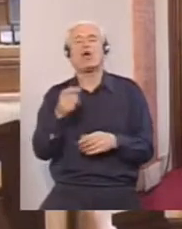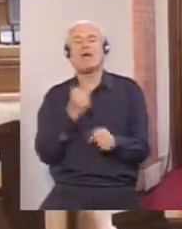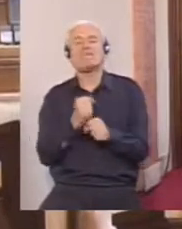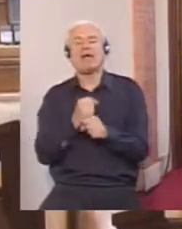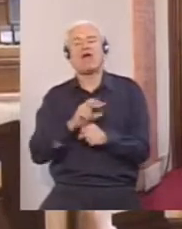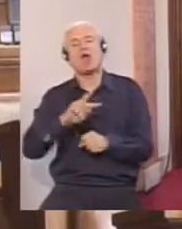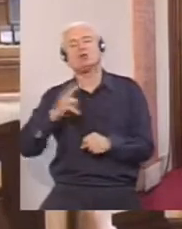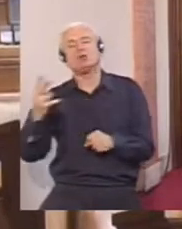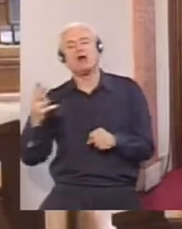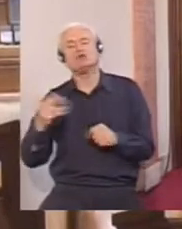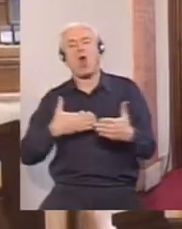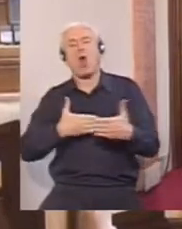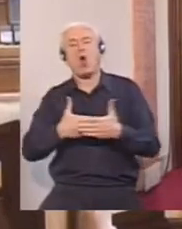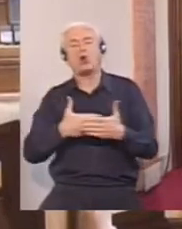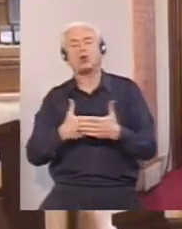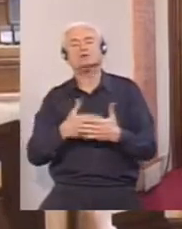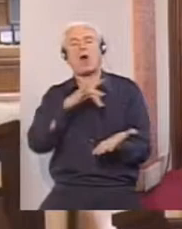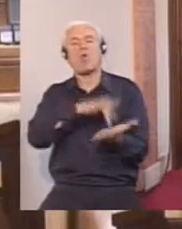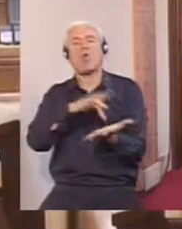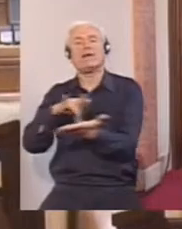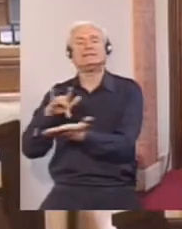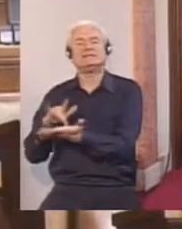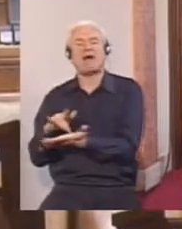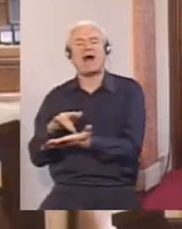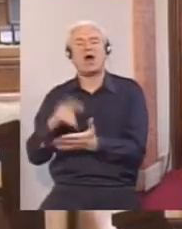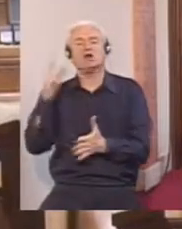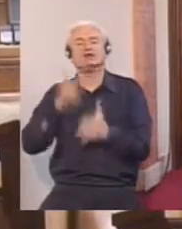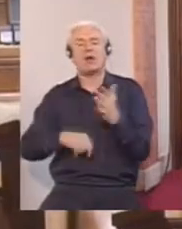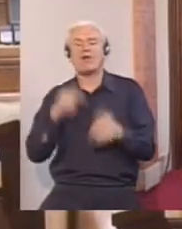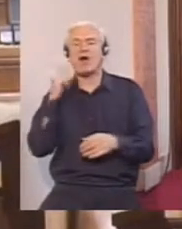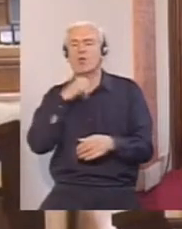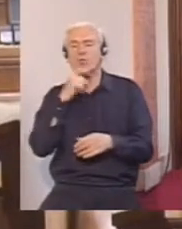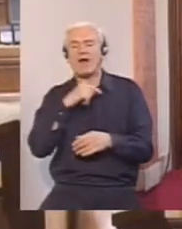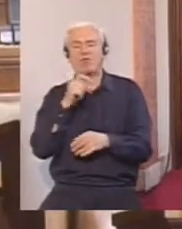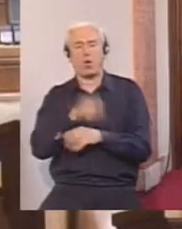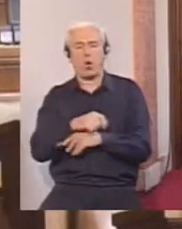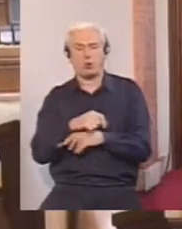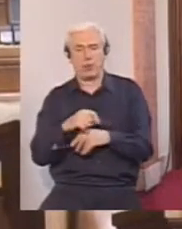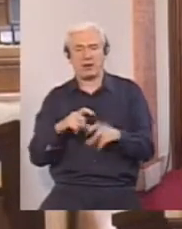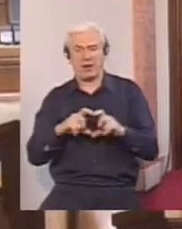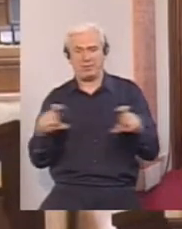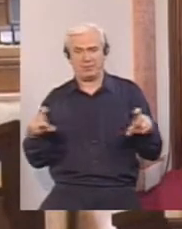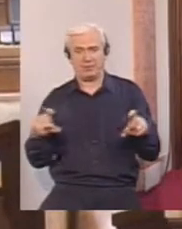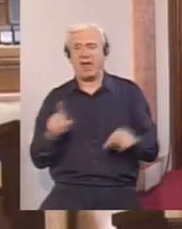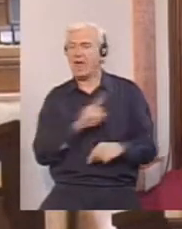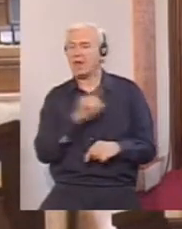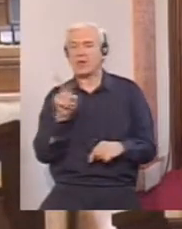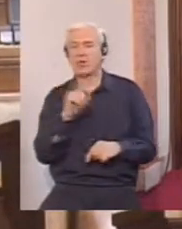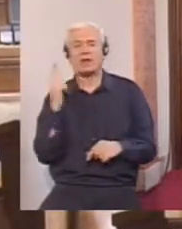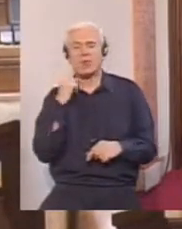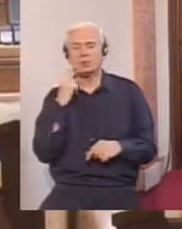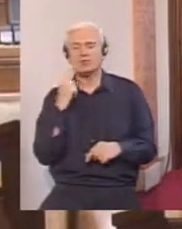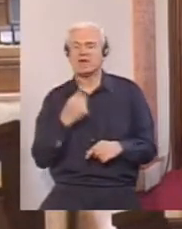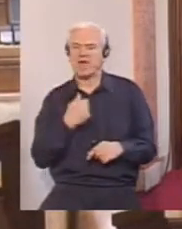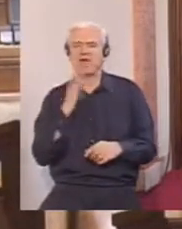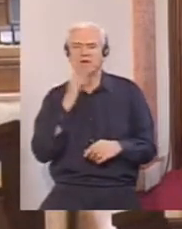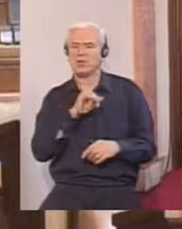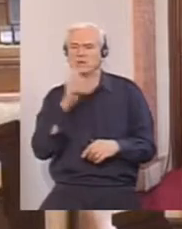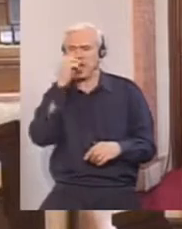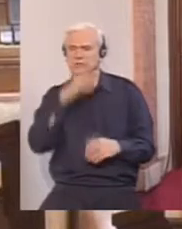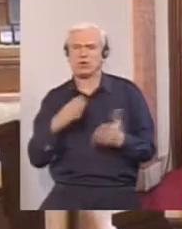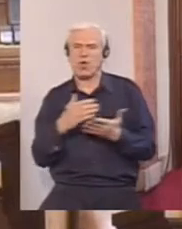pariteta u mestima članova upravnog odbora. Dakle, nemojte pokušavati, verujem ne zlonamerno,